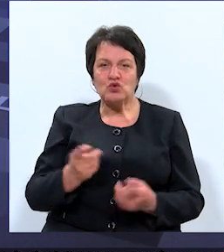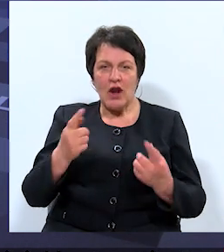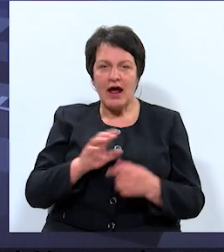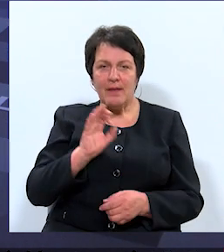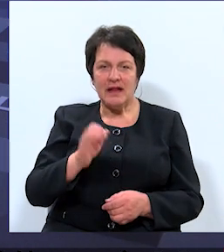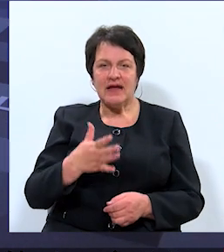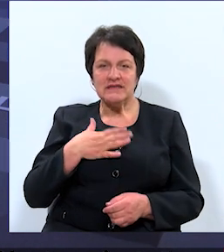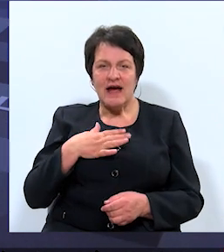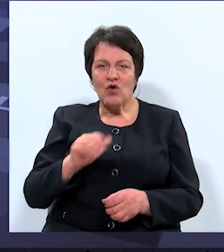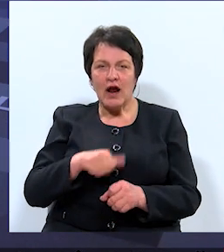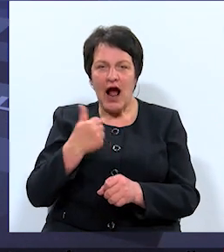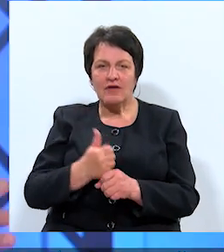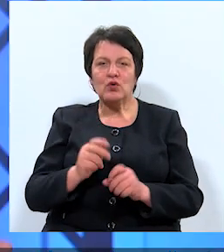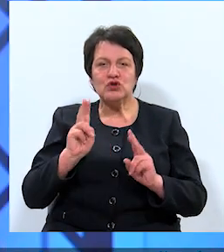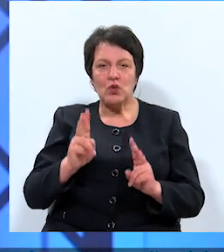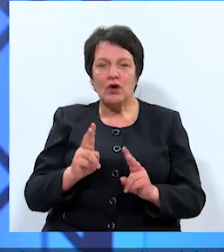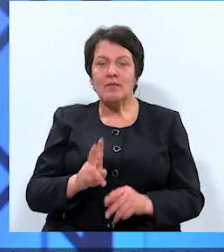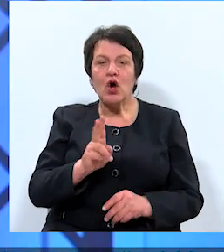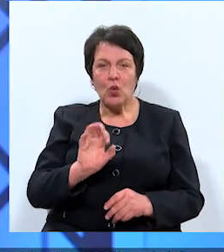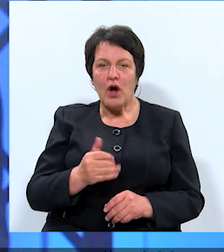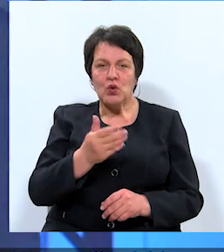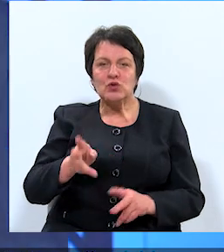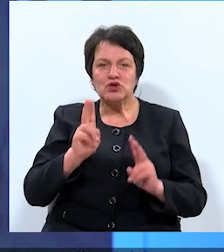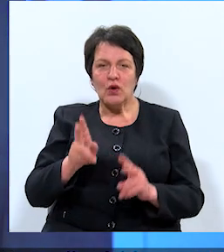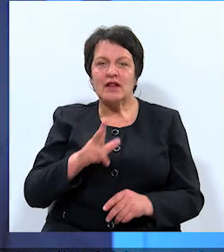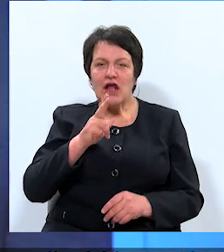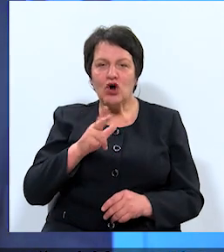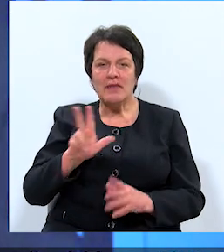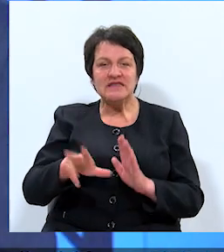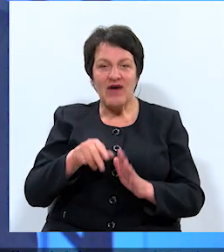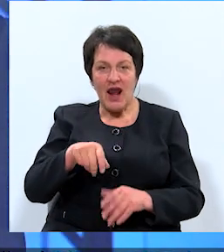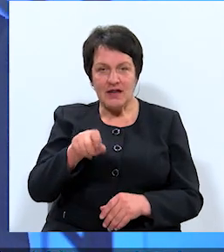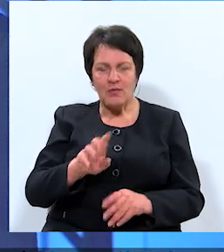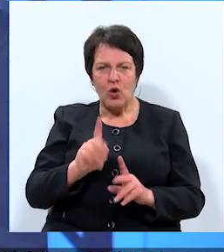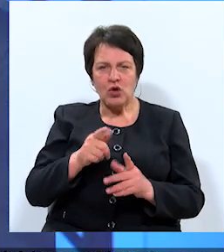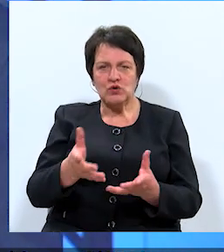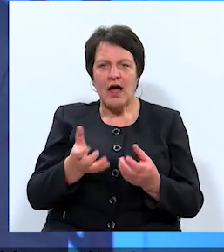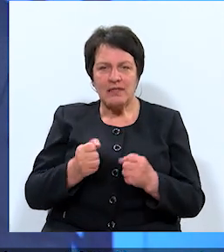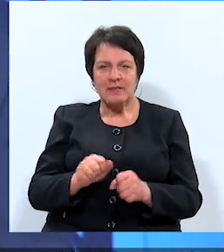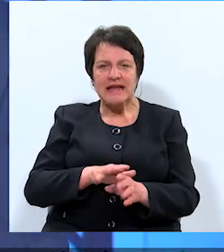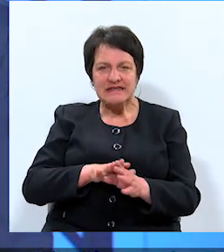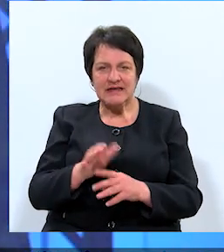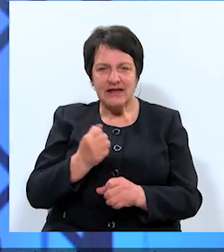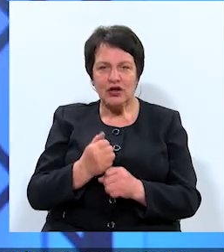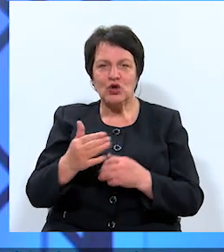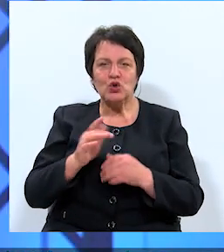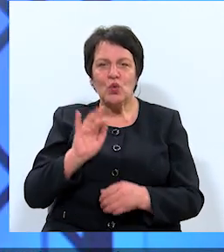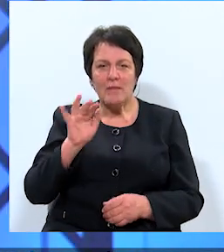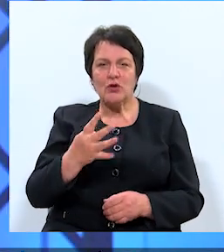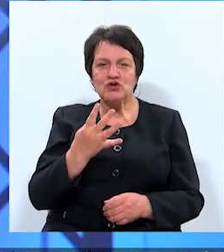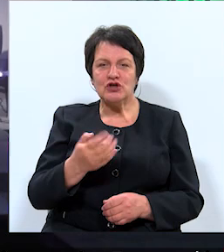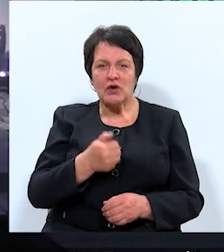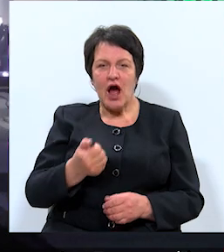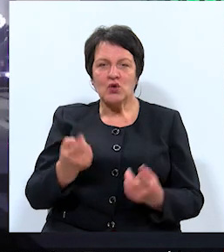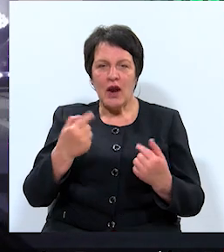pateikt savu galveno solījumu, ko jūs solāt Daugavpils vēlētājiem, ko jūs apņematies izdarīt turpmāko četru gadu